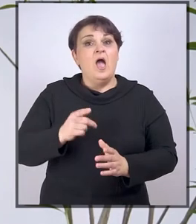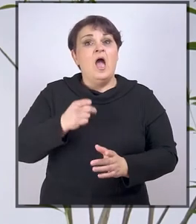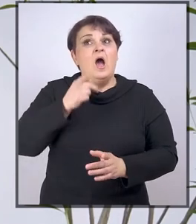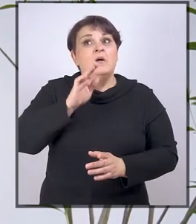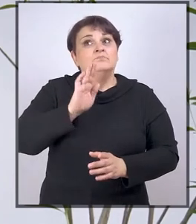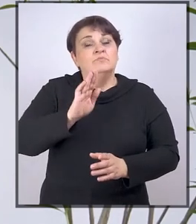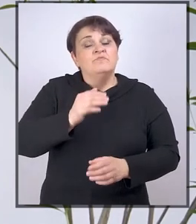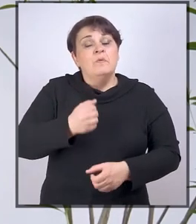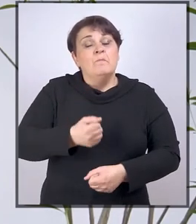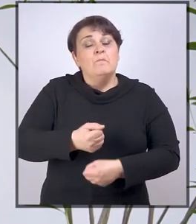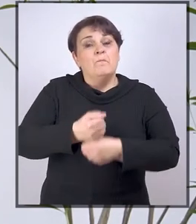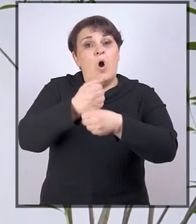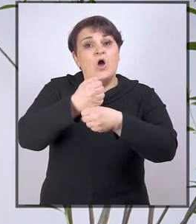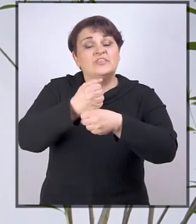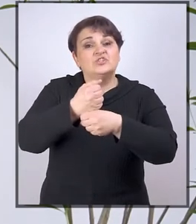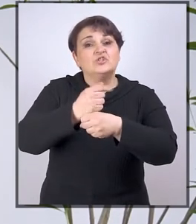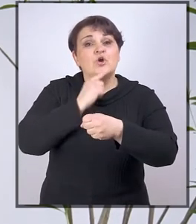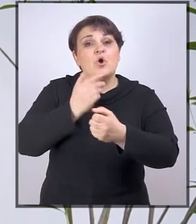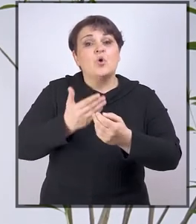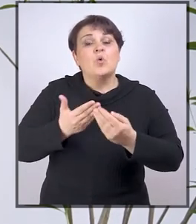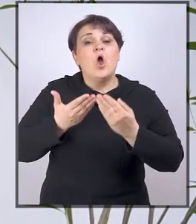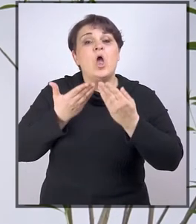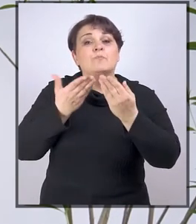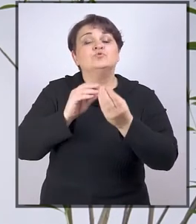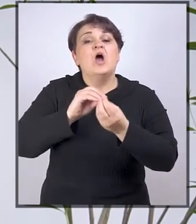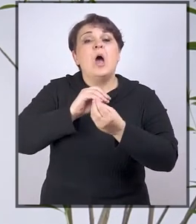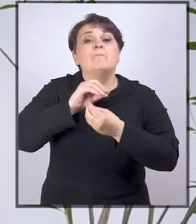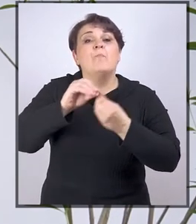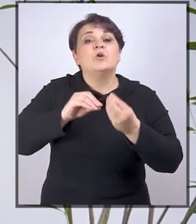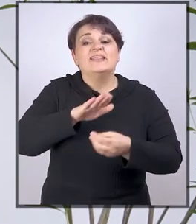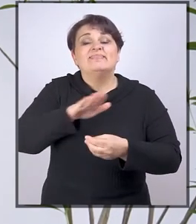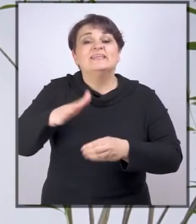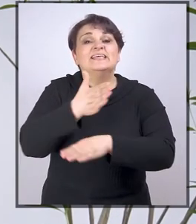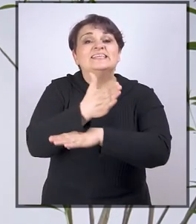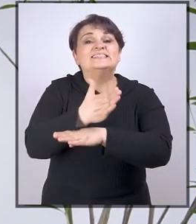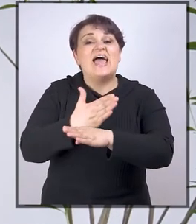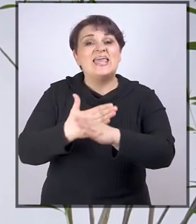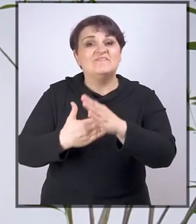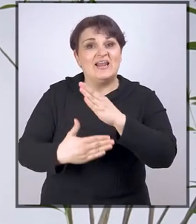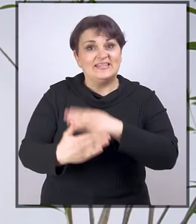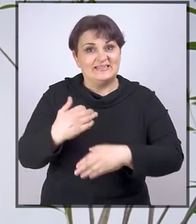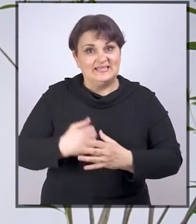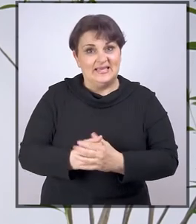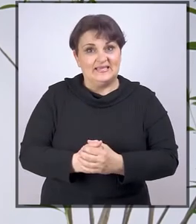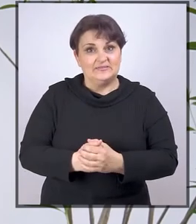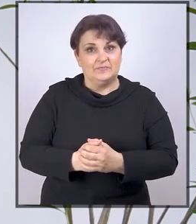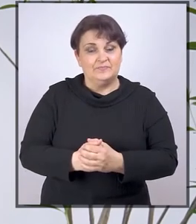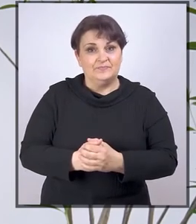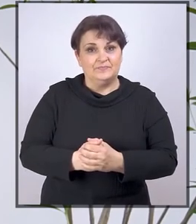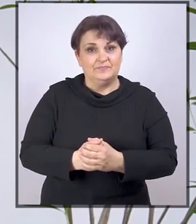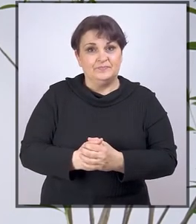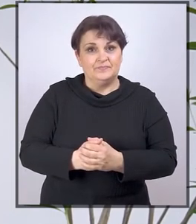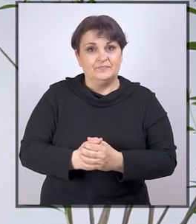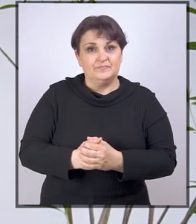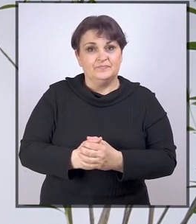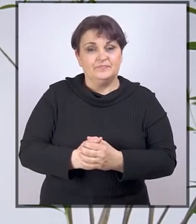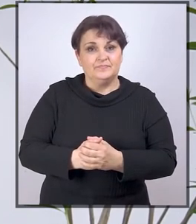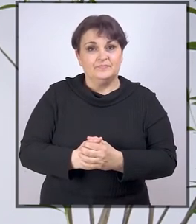Nasuprot podršci koji upruža porodica djeci sa invaliditetom,